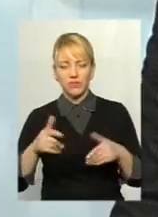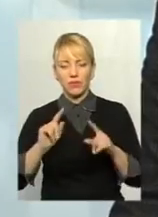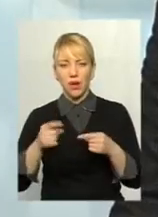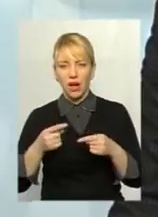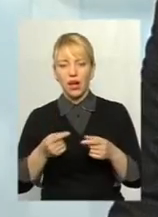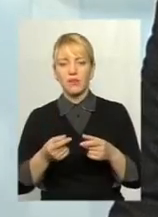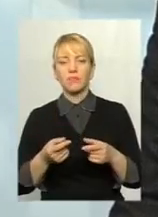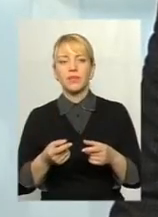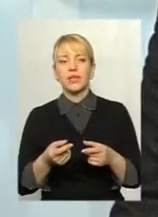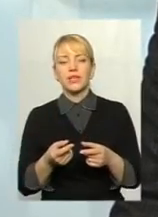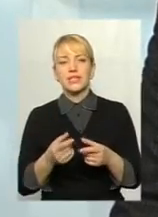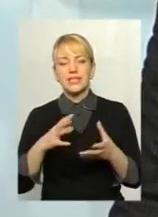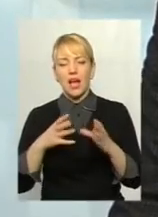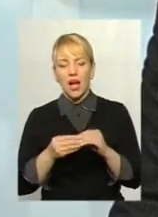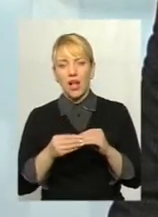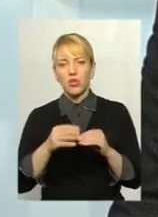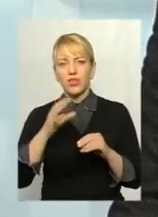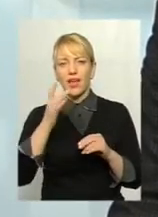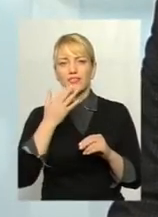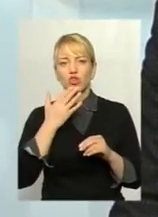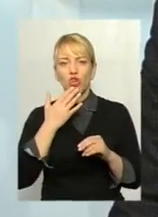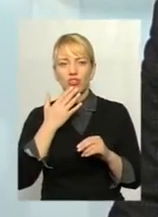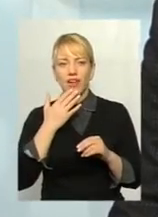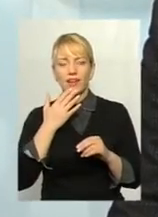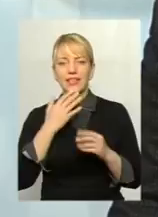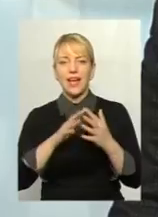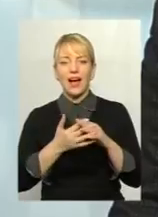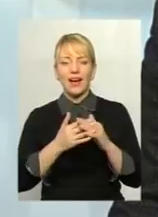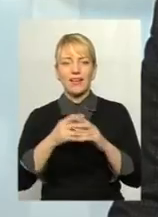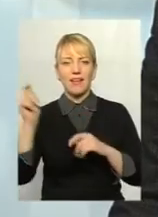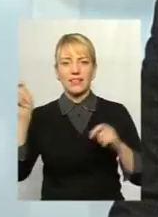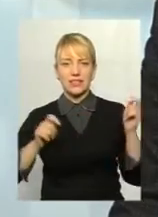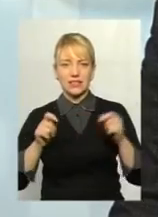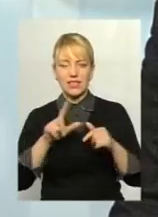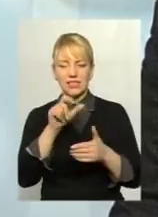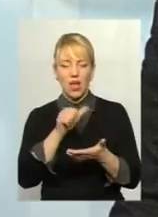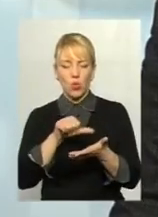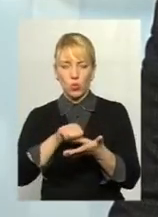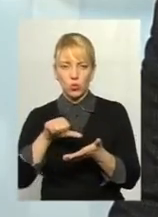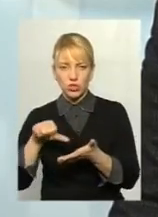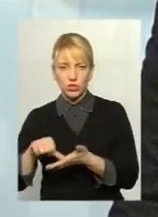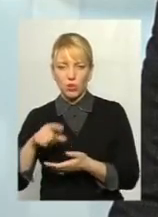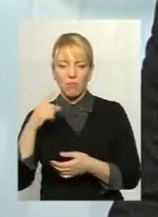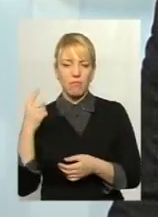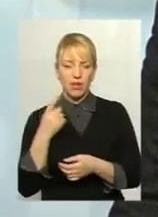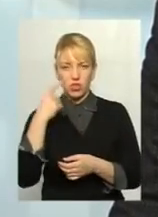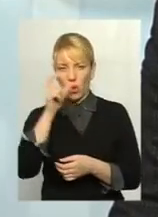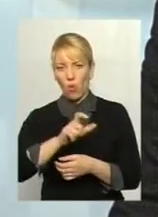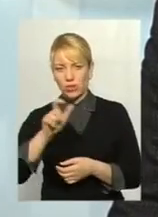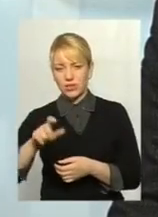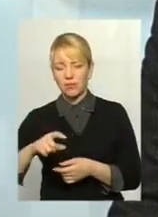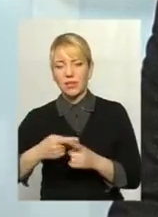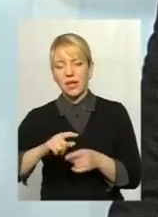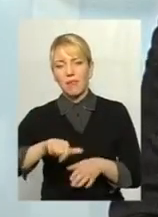загальнонаціонального, загальноукраїнського аграрного з'їзду за участю перших осіб держави, що був президент, був прем'єр